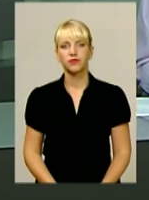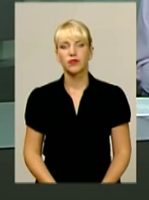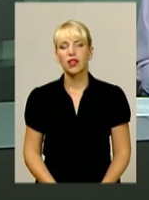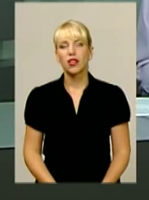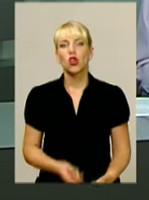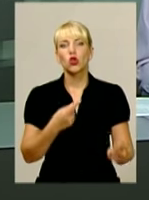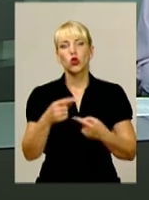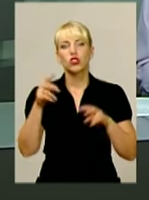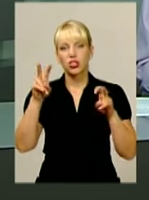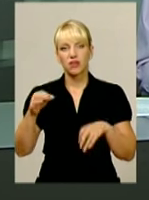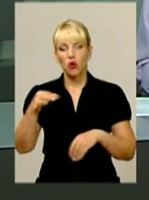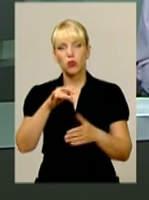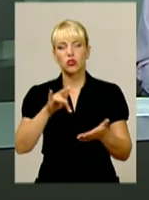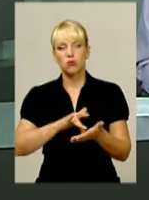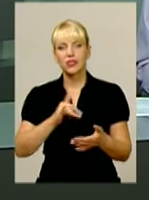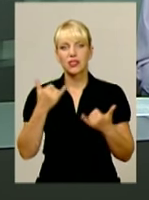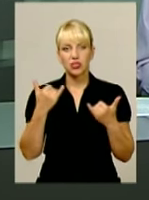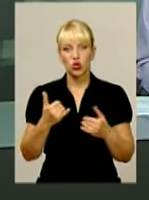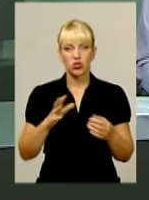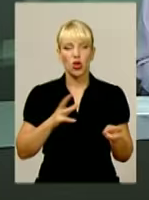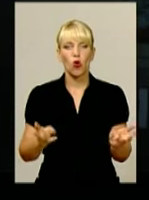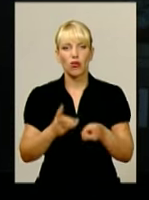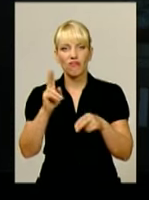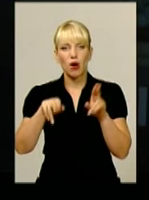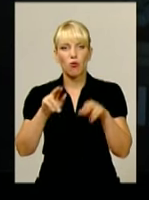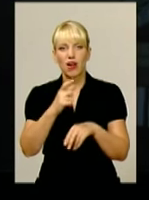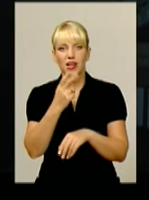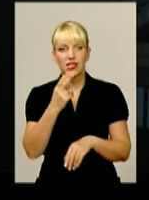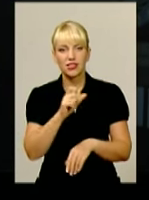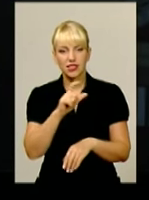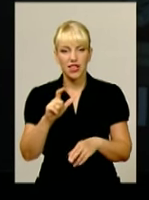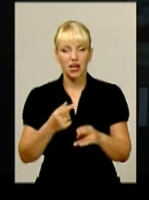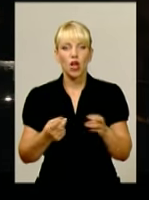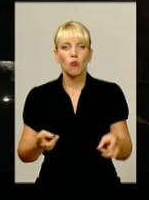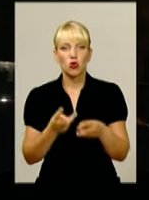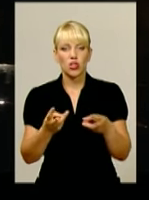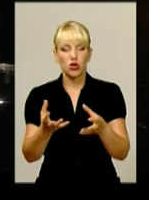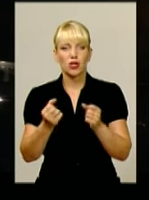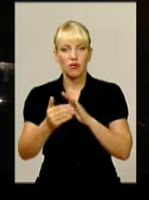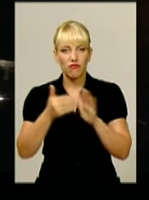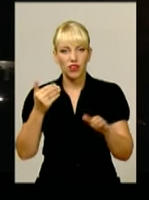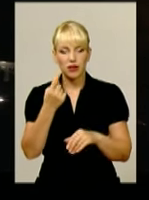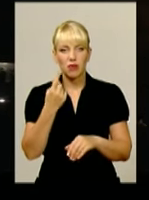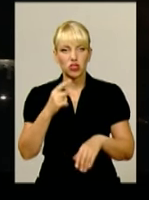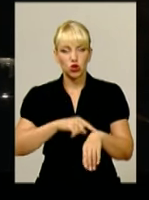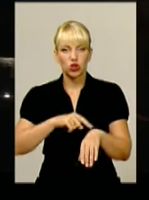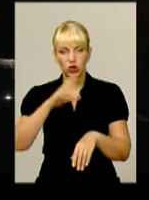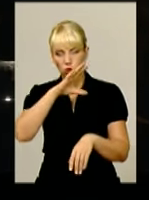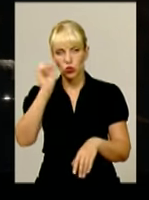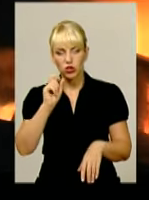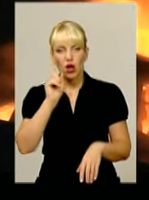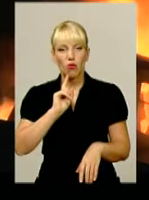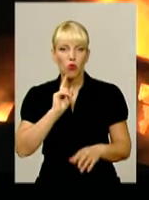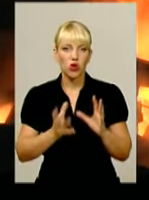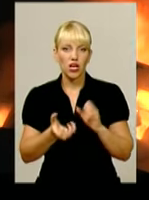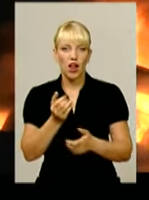До інших тем. В обласному центрі сьогодні горів фарбувальний цех. Пожежники отримали виклик близько першої години ночі. Та поки